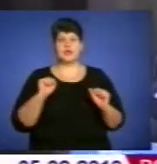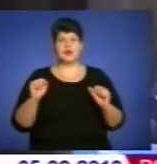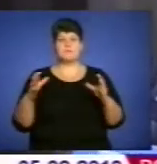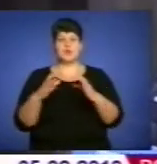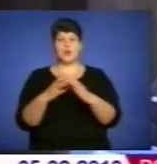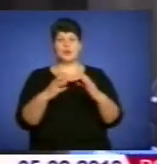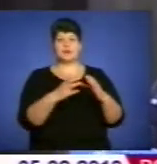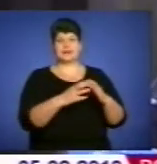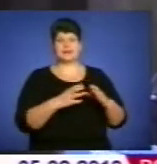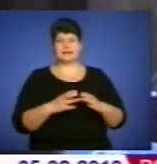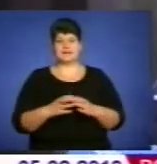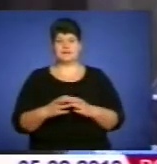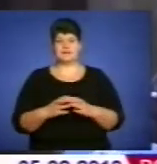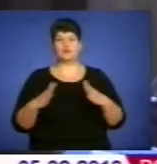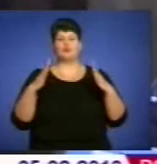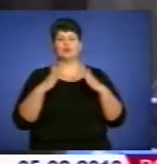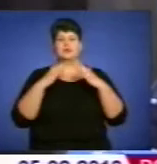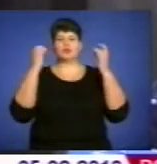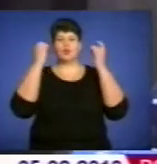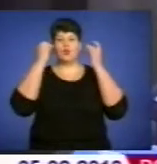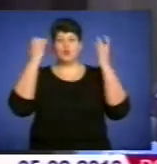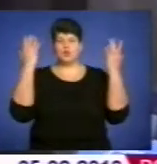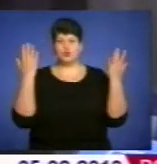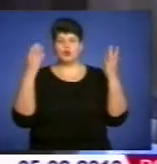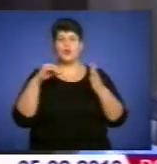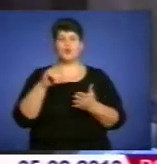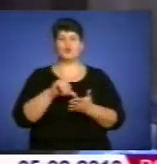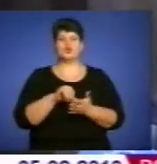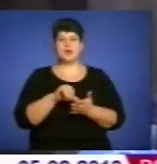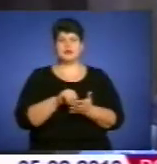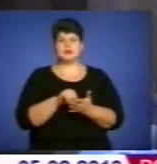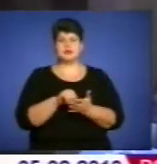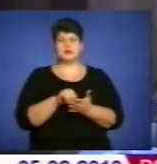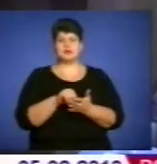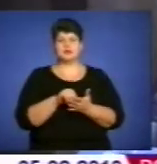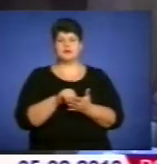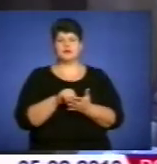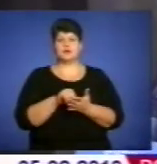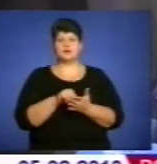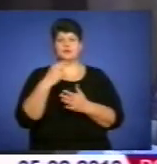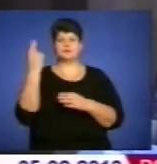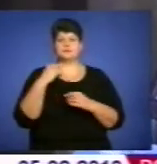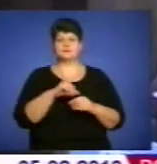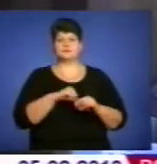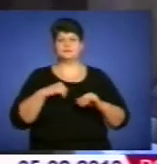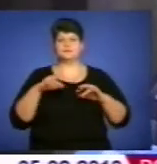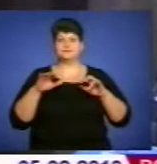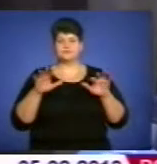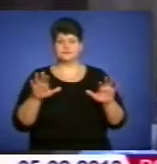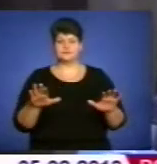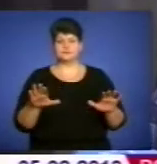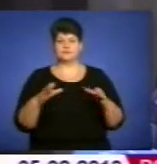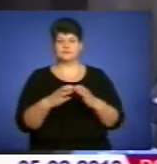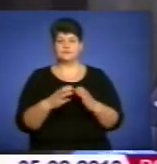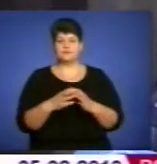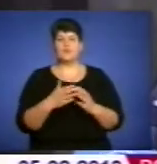будинку культури, учасникам аматорських колективів. Мої